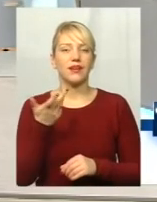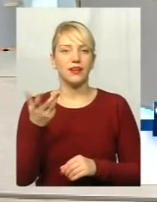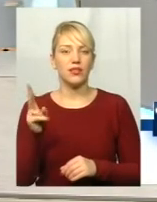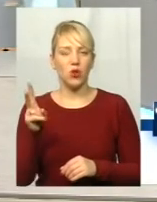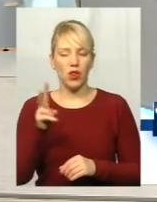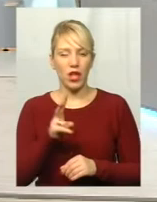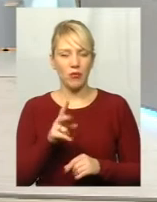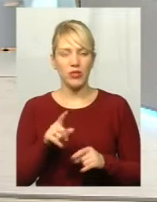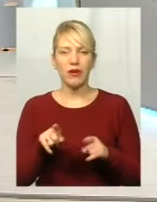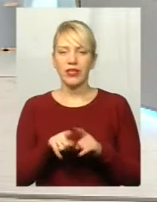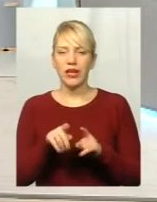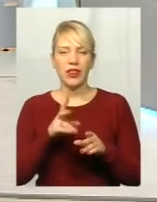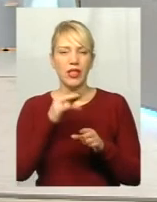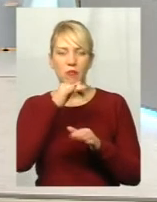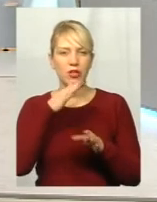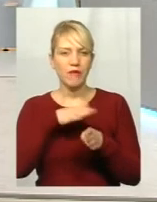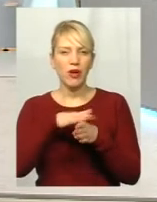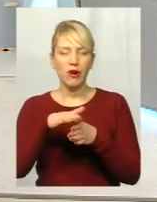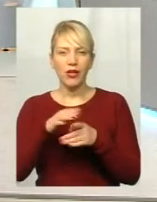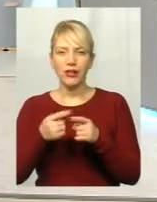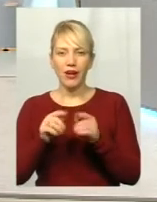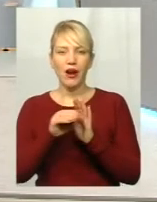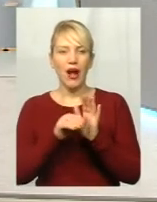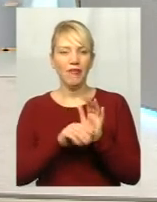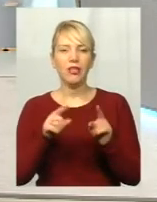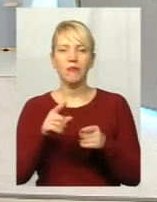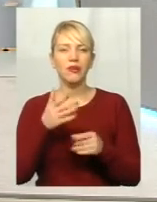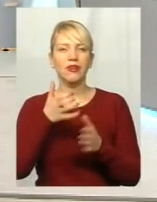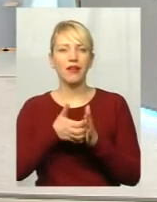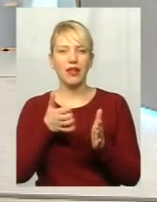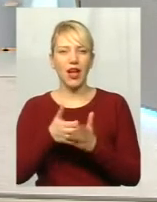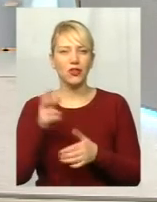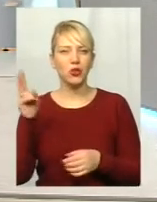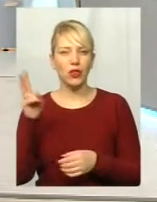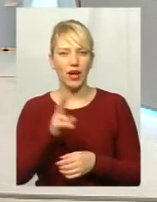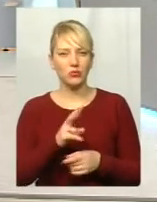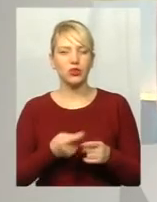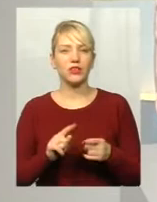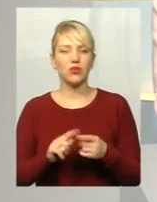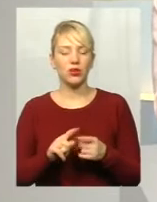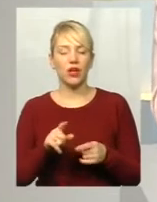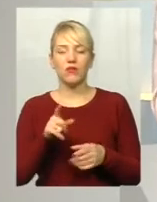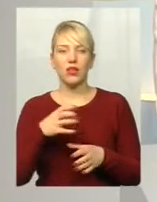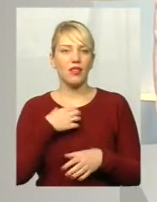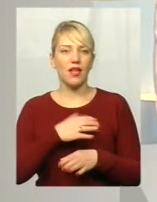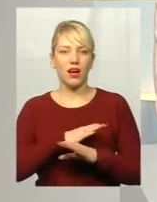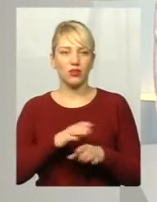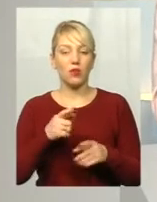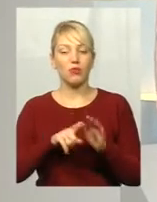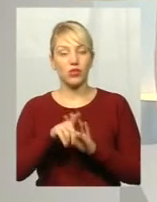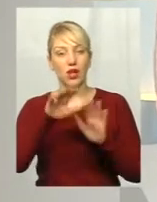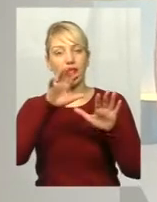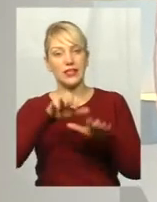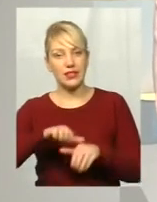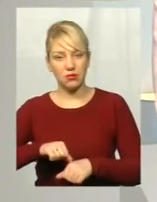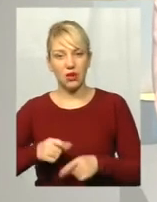дотримуються. Тобто, відповідно, ці графіки руху, які висіли, вони були неактуальними, почали їх знімати, це добре, але